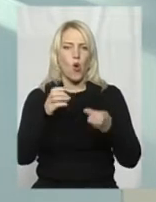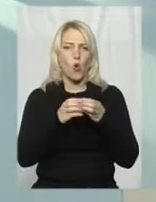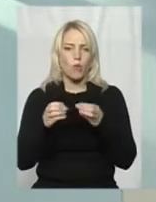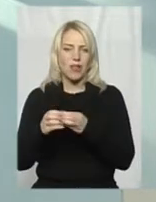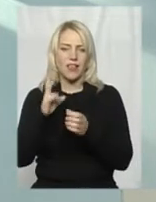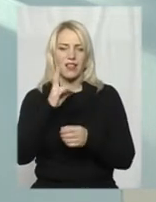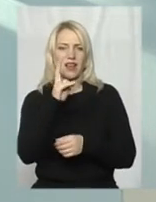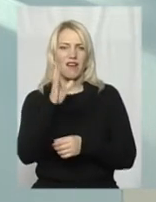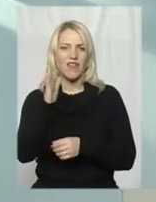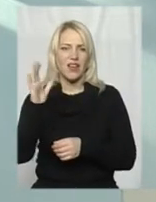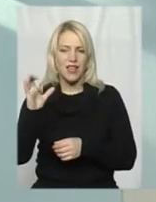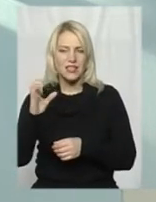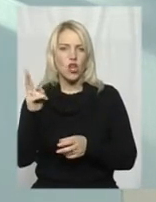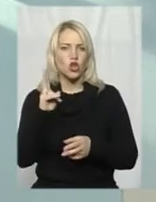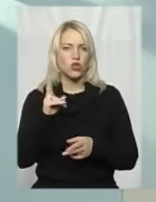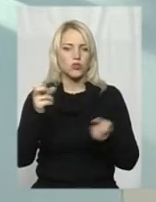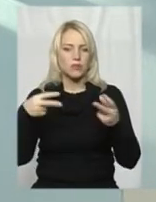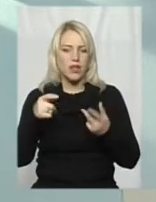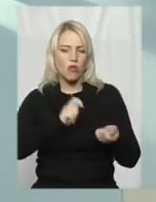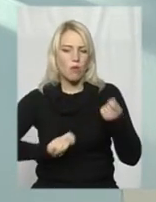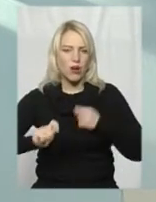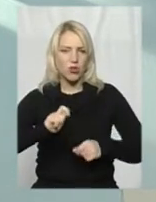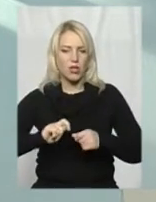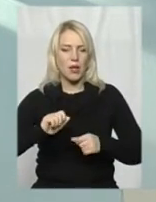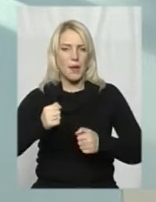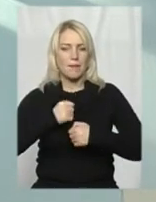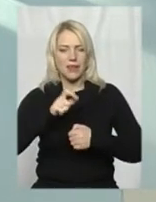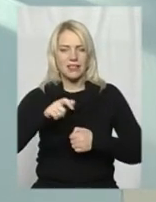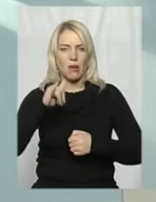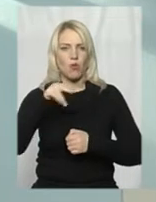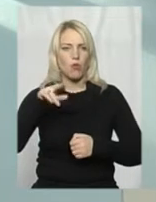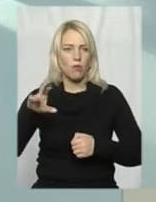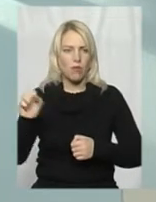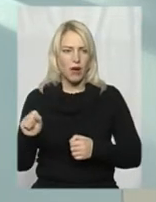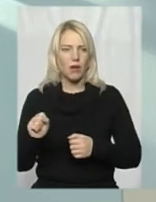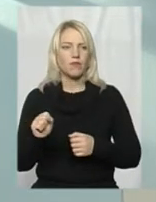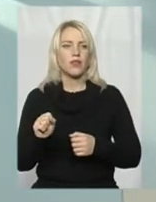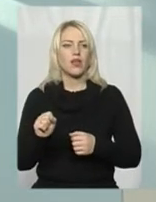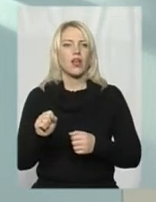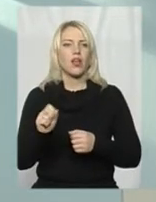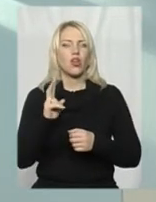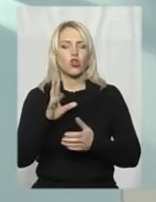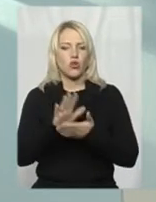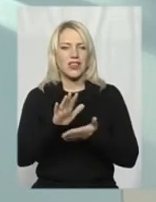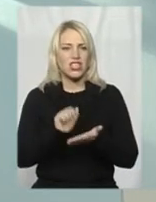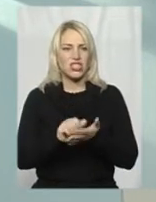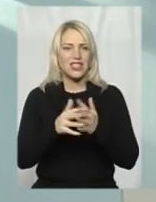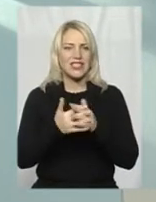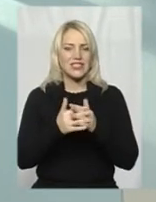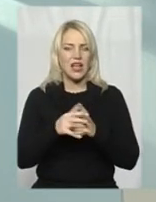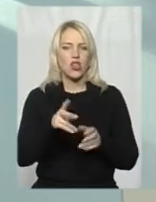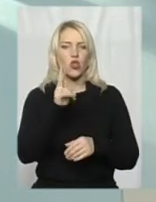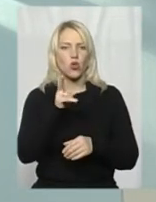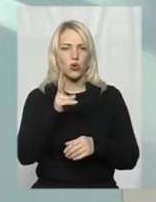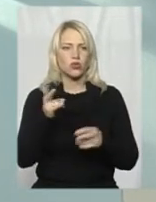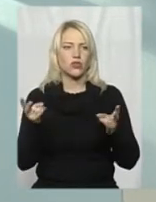передягалися бійцями УПА і потім нищили села, але обов'язково хтось повинен був залишитися живим, щоб розказати, що щось